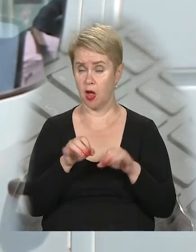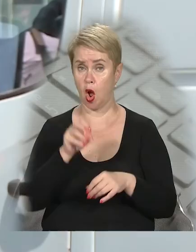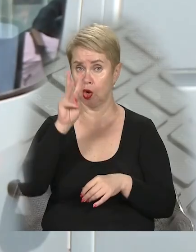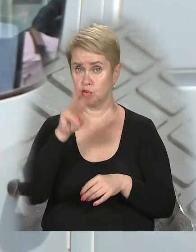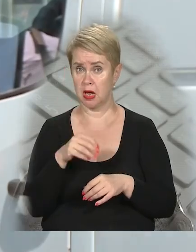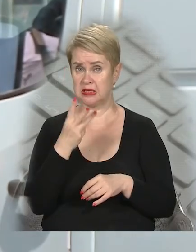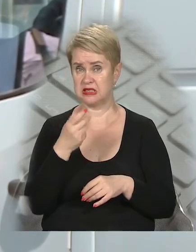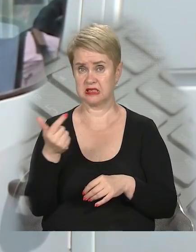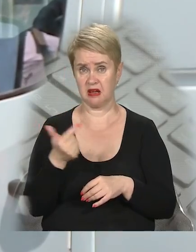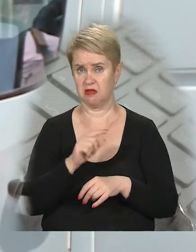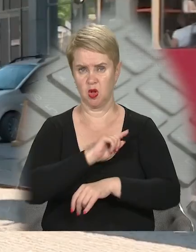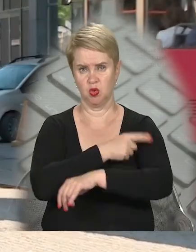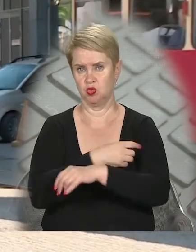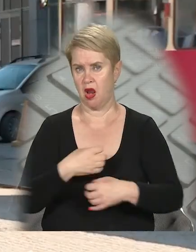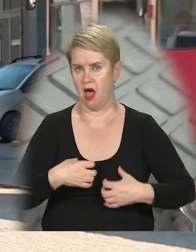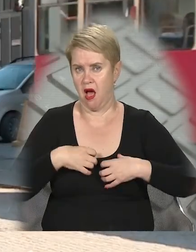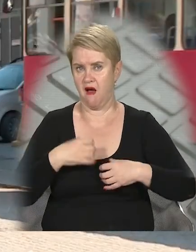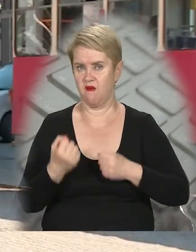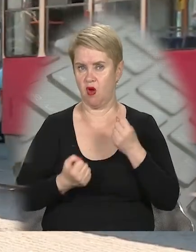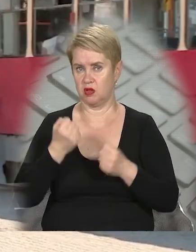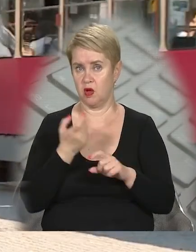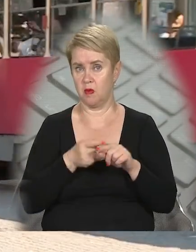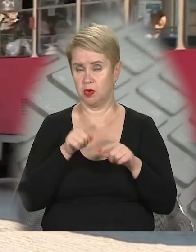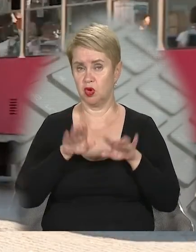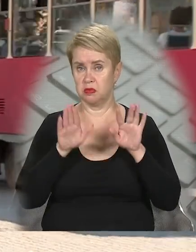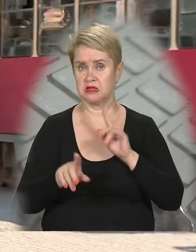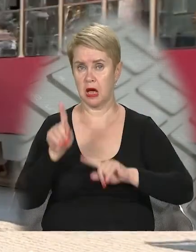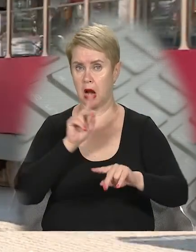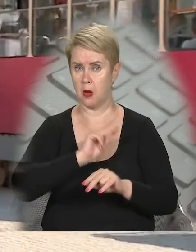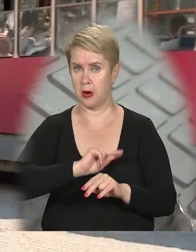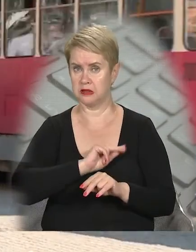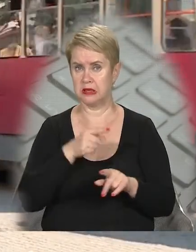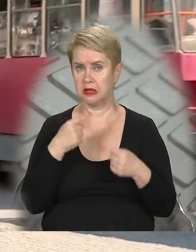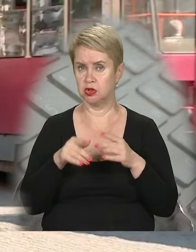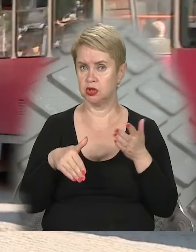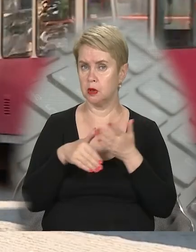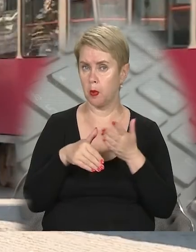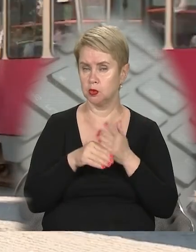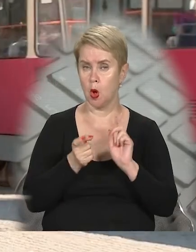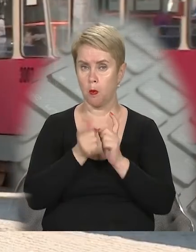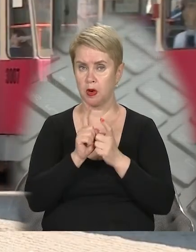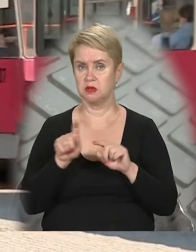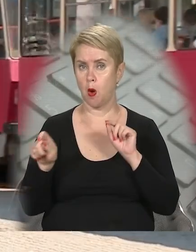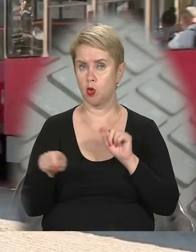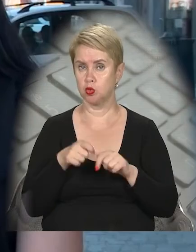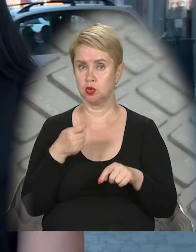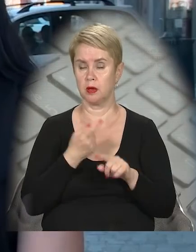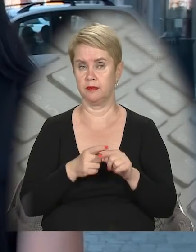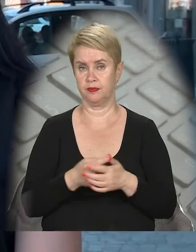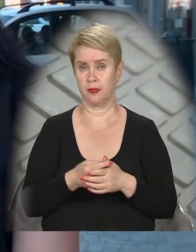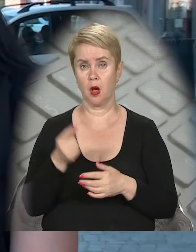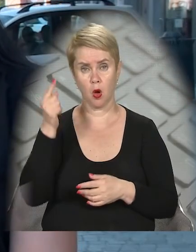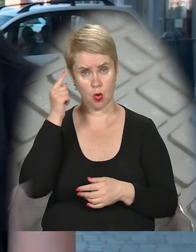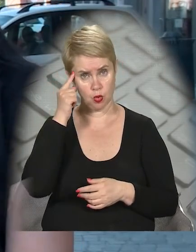штраф у 300 гривень не дуже і лякає водіїв. Отож, в міськраді працюють над іншими способами боротьби з порушниками. Ми